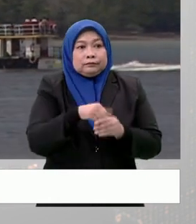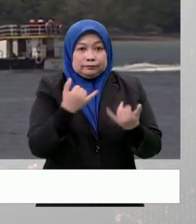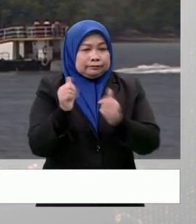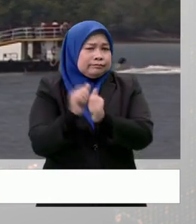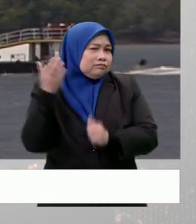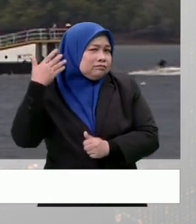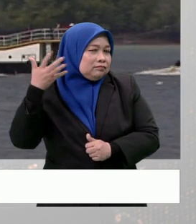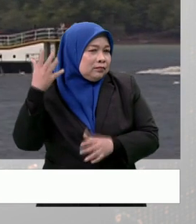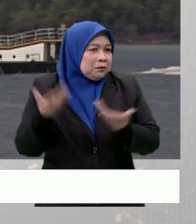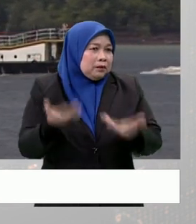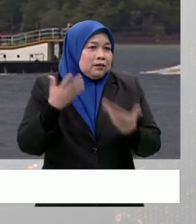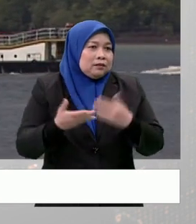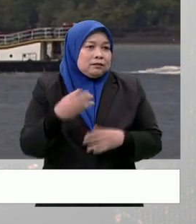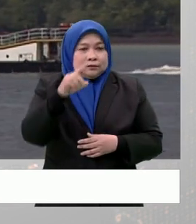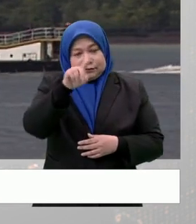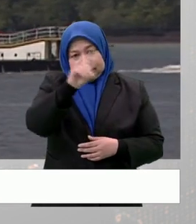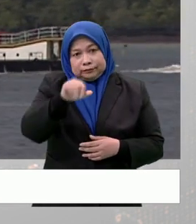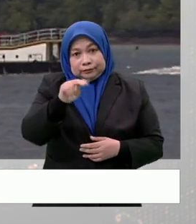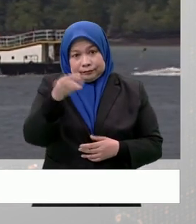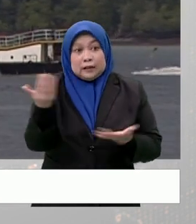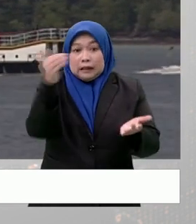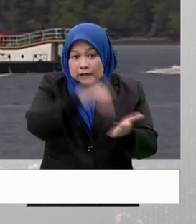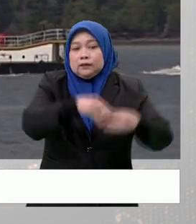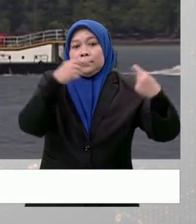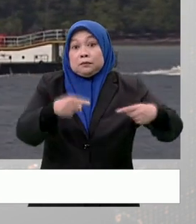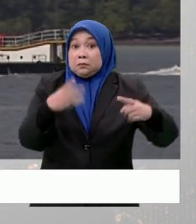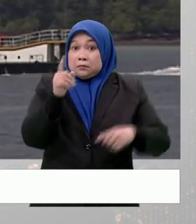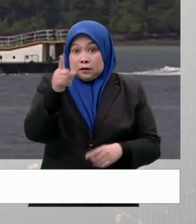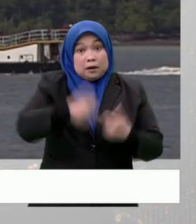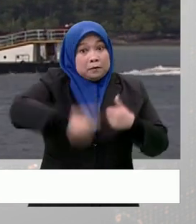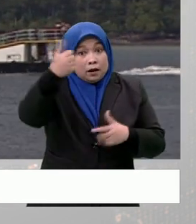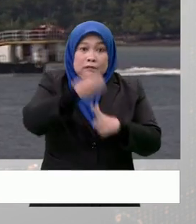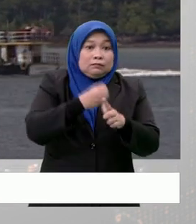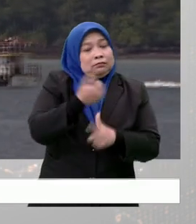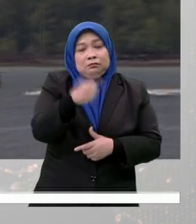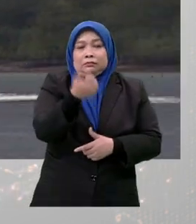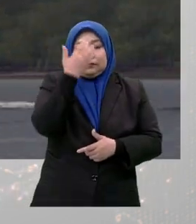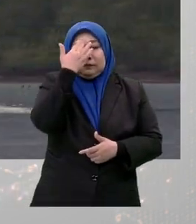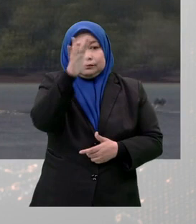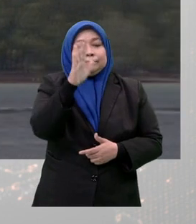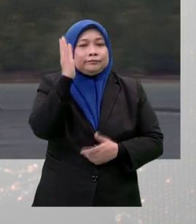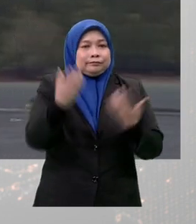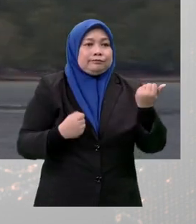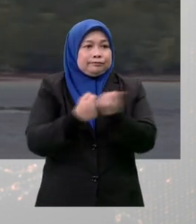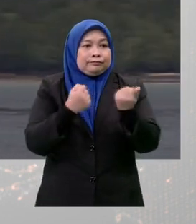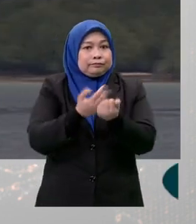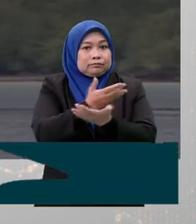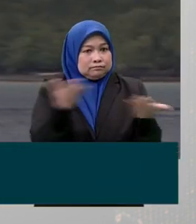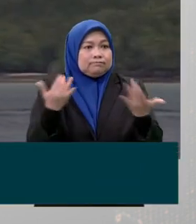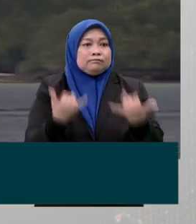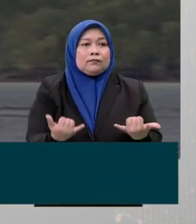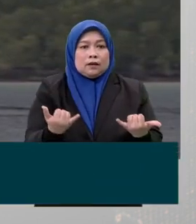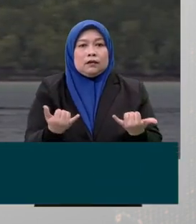dengar kabar bahawa Datuk Seri Zambli Qadir mungkin akan bertanding lagi adakah beliau akan menang pada kali ini kerana kalau dikutkan nampaknya sokongan terhadap beliau juga